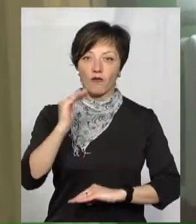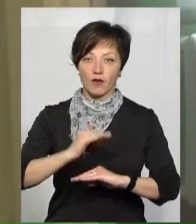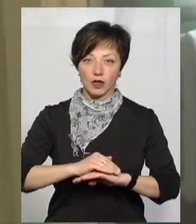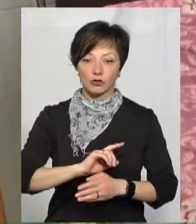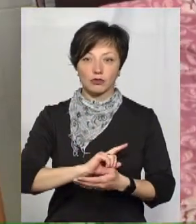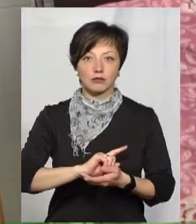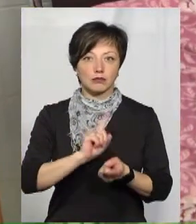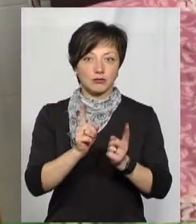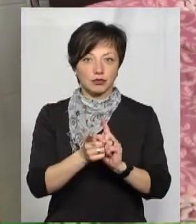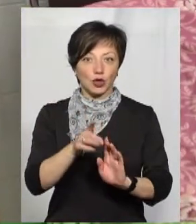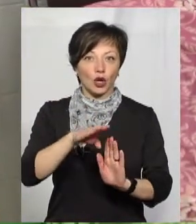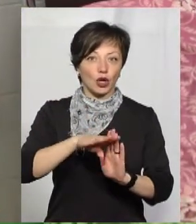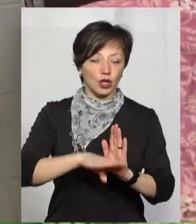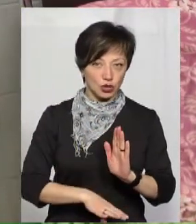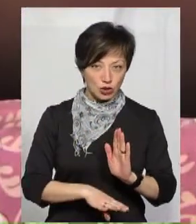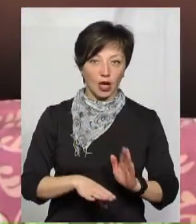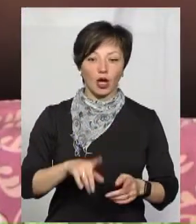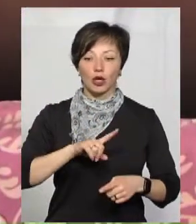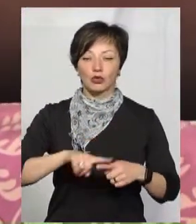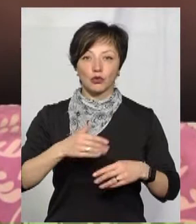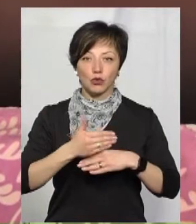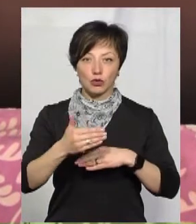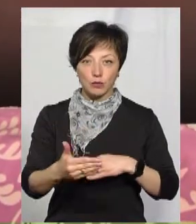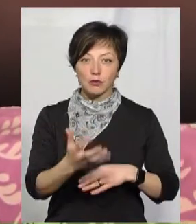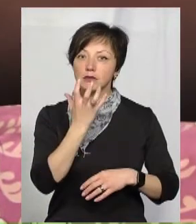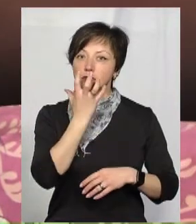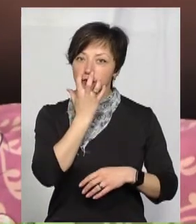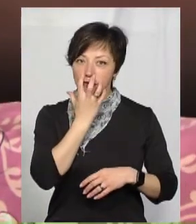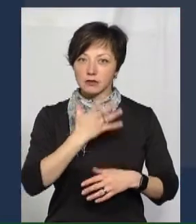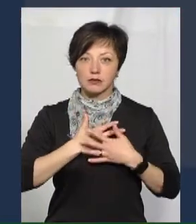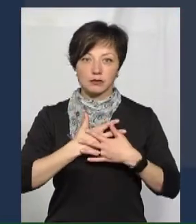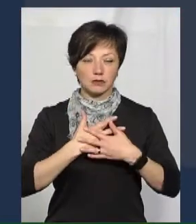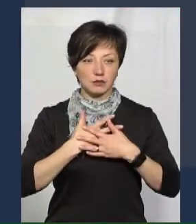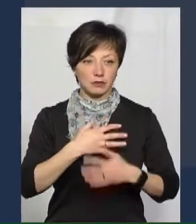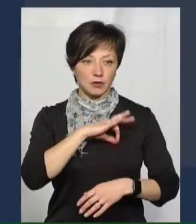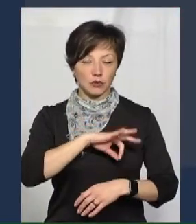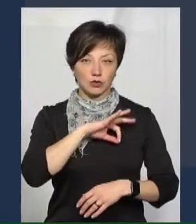стало гірше. Згодом довелося навіть використовувати кисневу маску, каже нардеп.